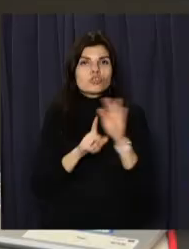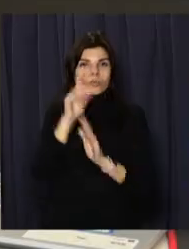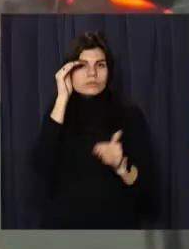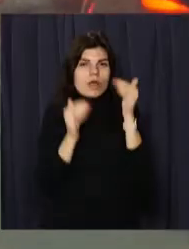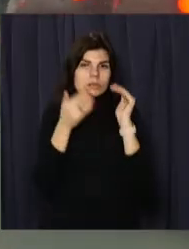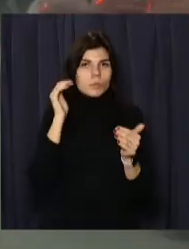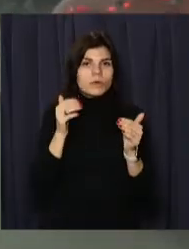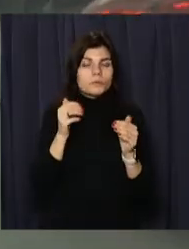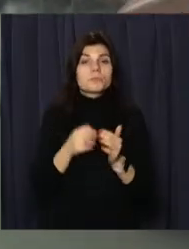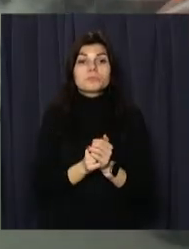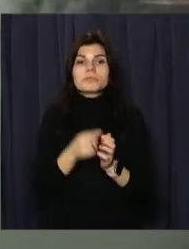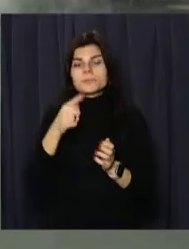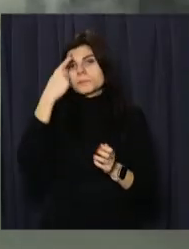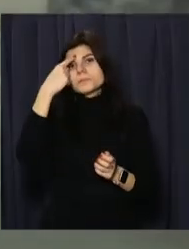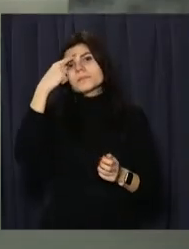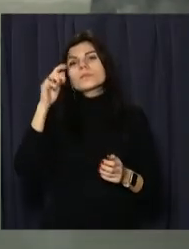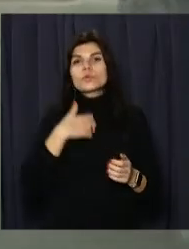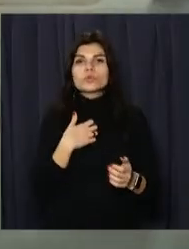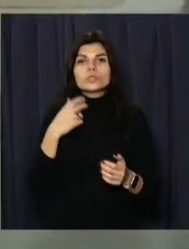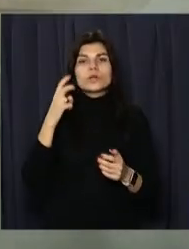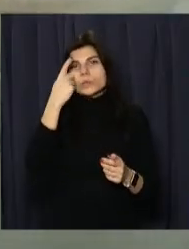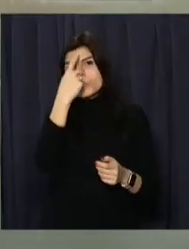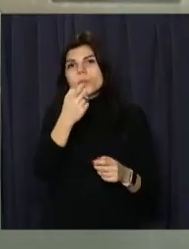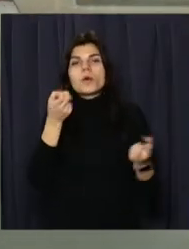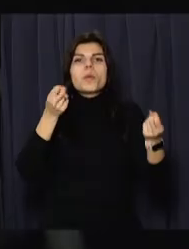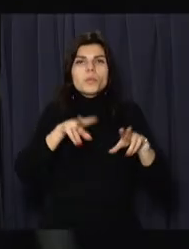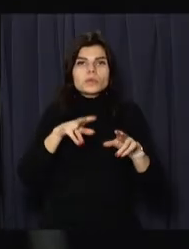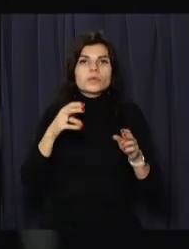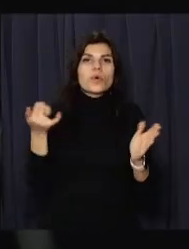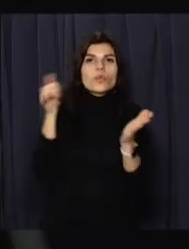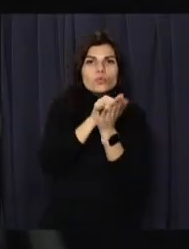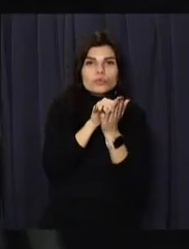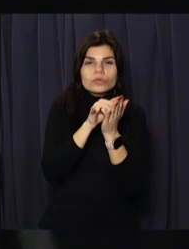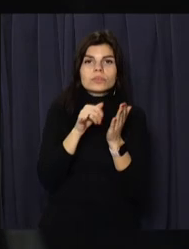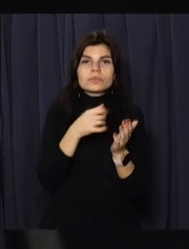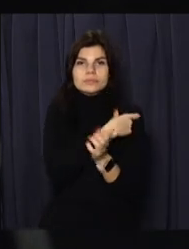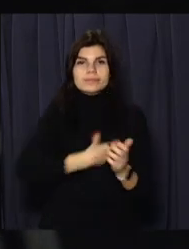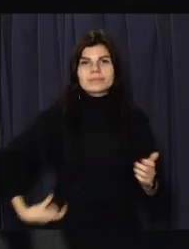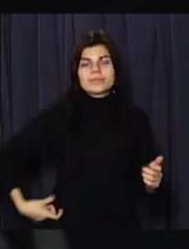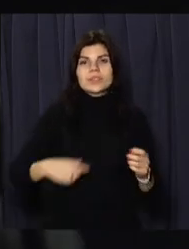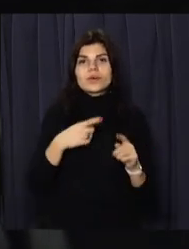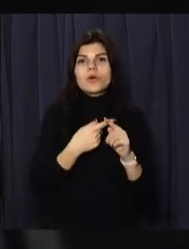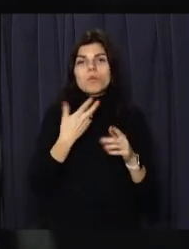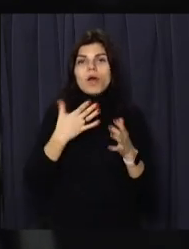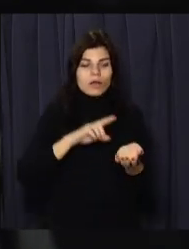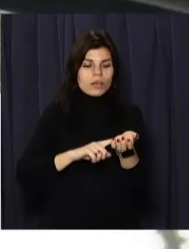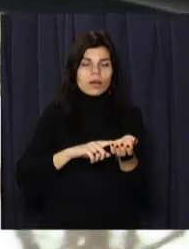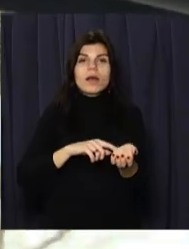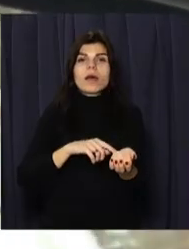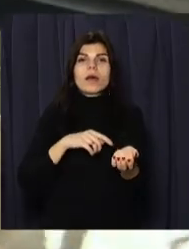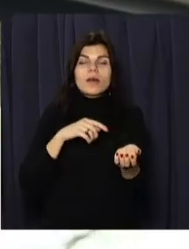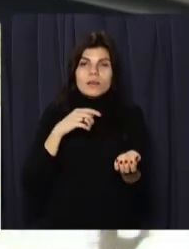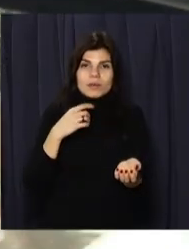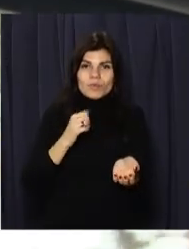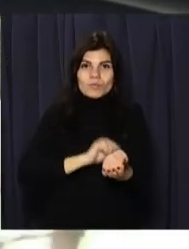За задумом Давида, попереджати сон мають датчики, вмонтовані в пасок безпеки. Вони фіксуватимуть уповільнення пульсу, камера,